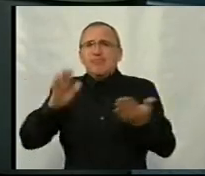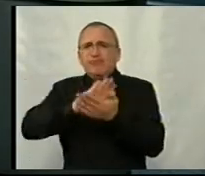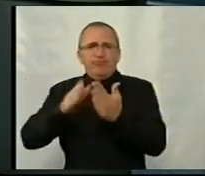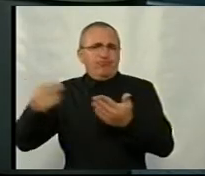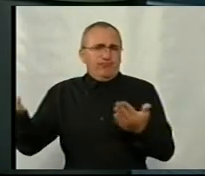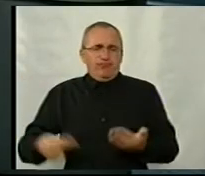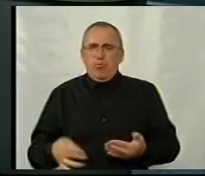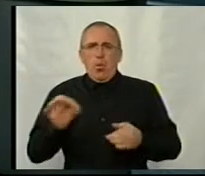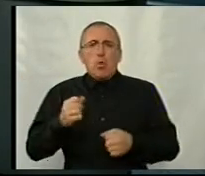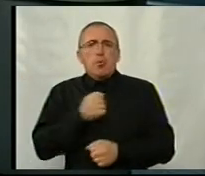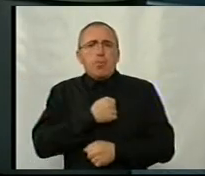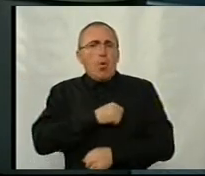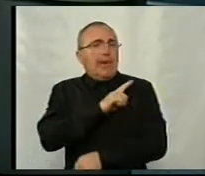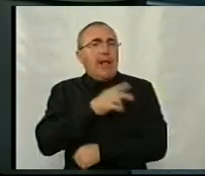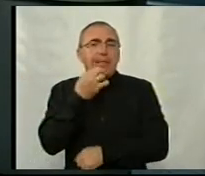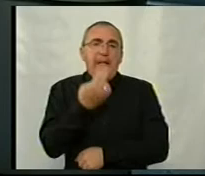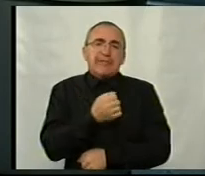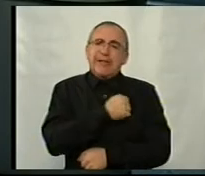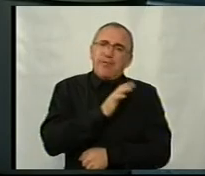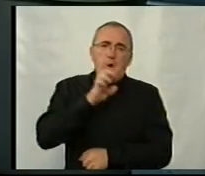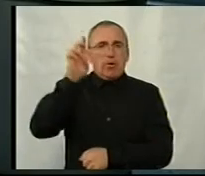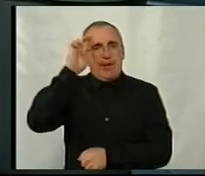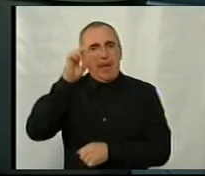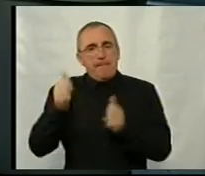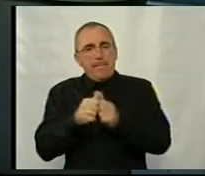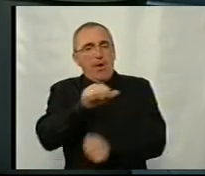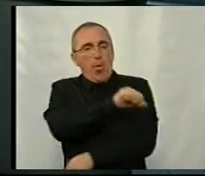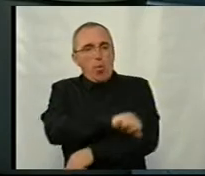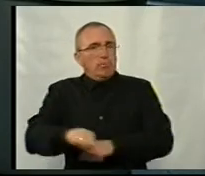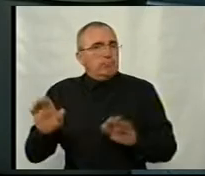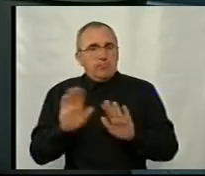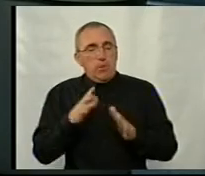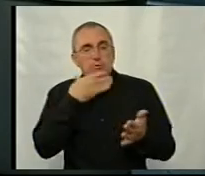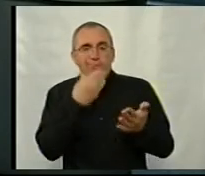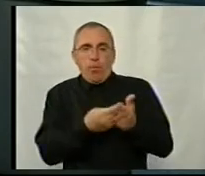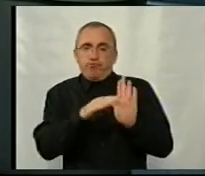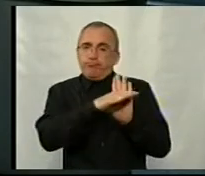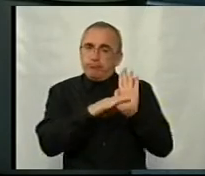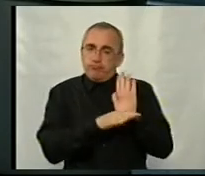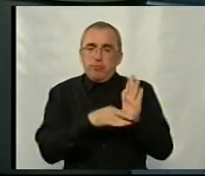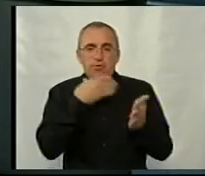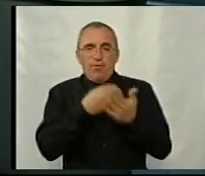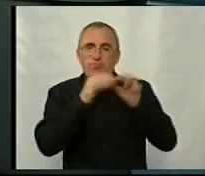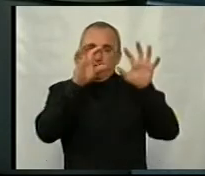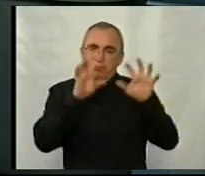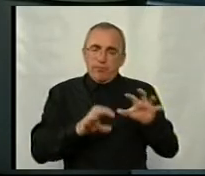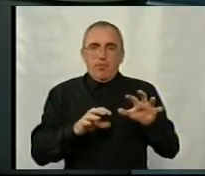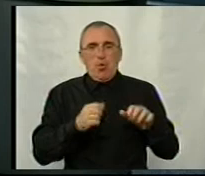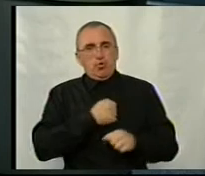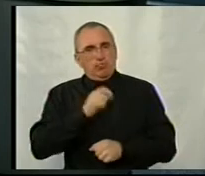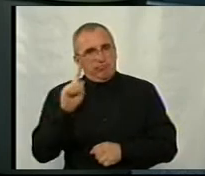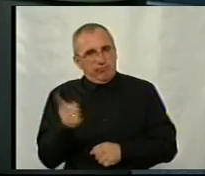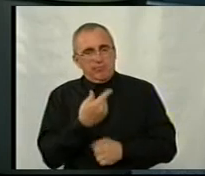саме про Збройні сили, не про Національну гвардію, не про Державну прикордонну службу. У них свої вимоги, у них своє положення про проходження служби,